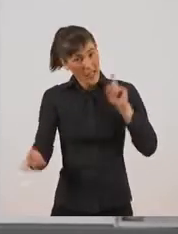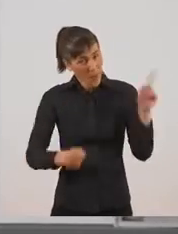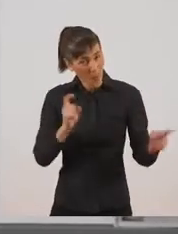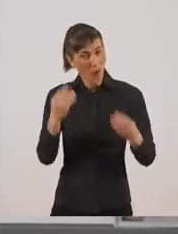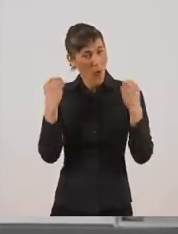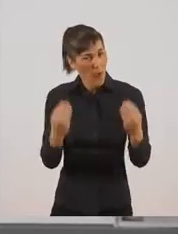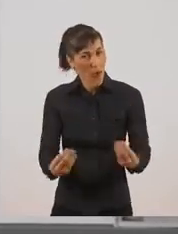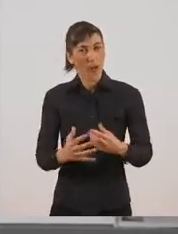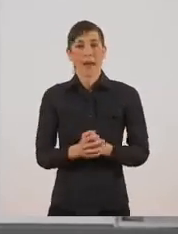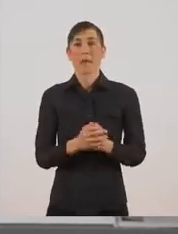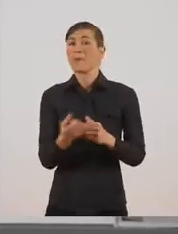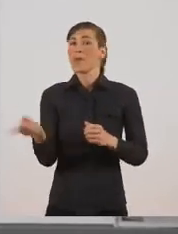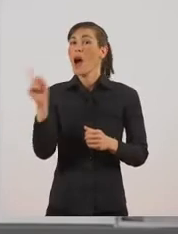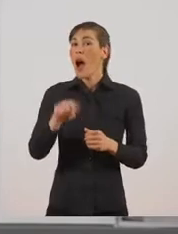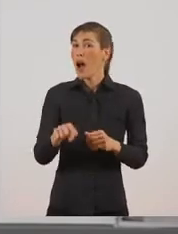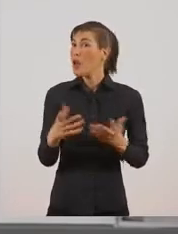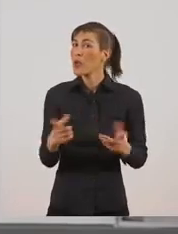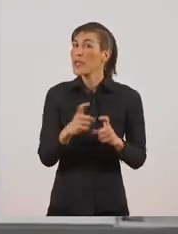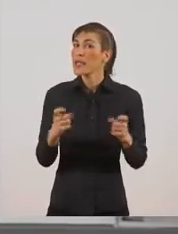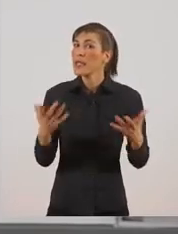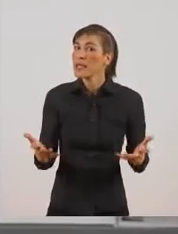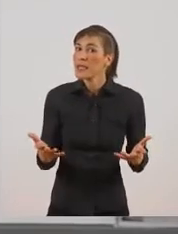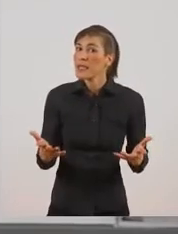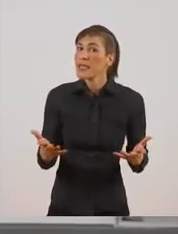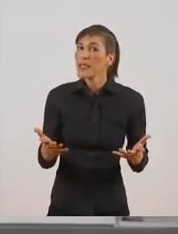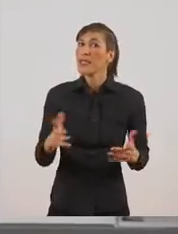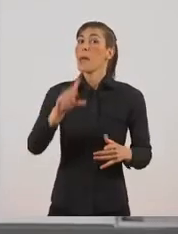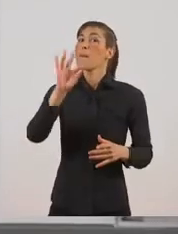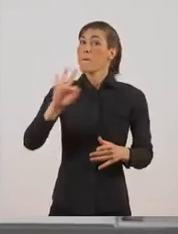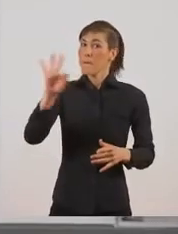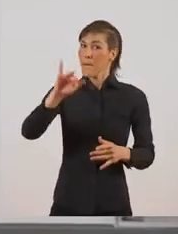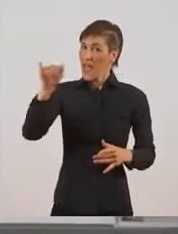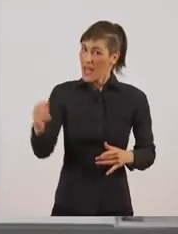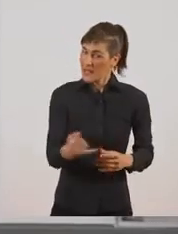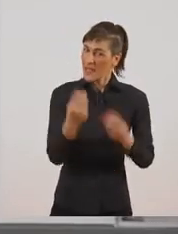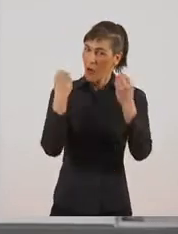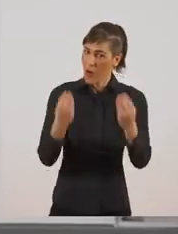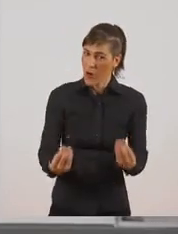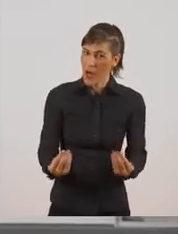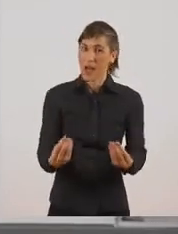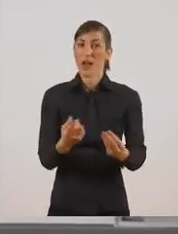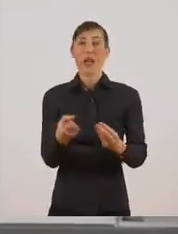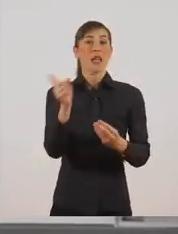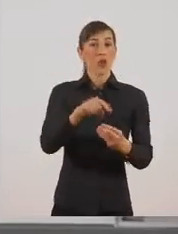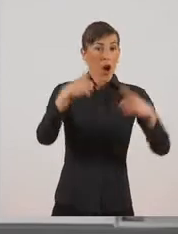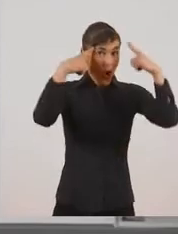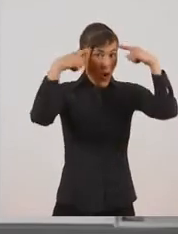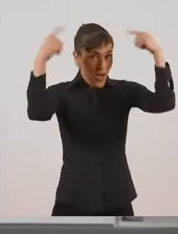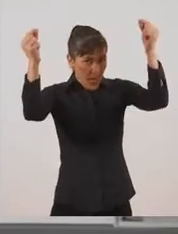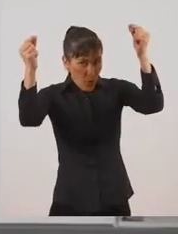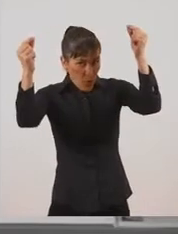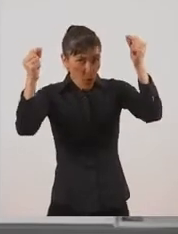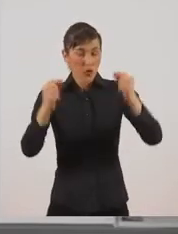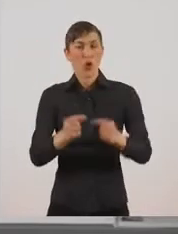Εδώ έχουμε μία μέλισσα πολύ ωραία και εδώ έχουμε έναν λύκο. Θα